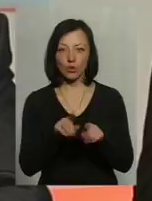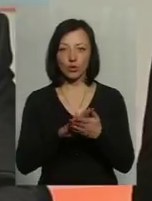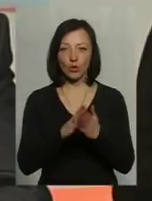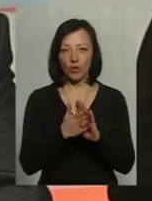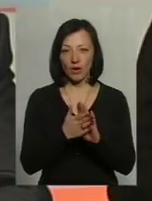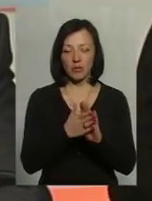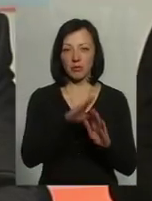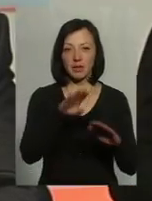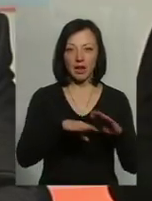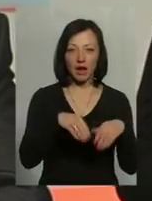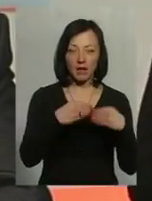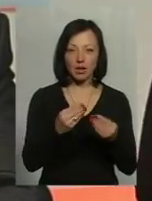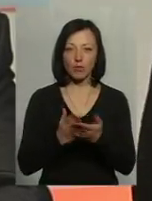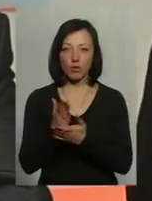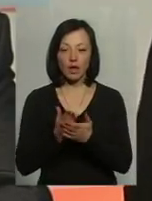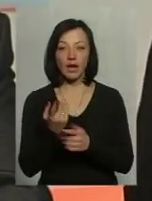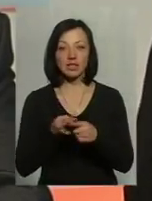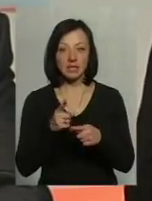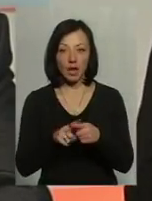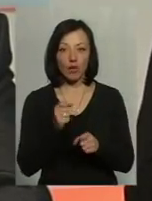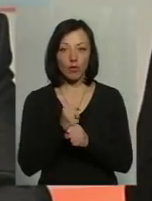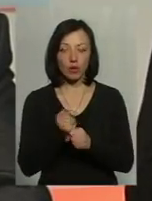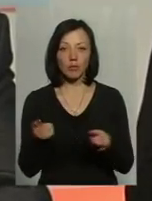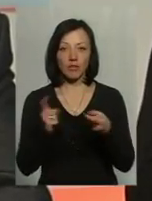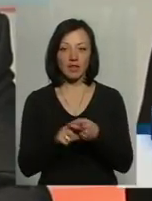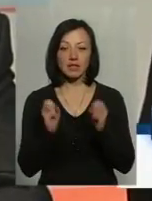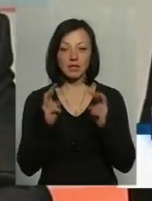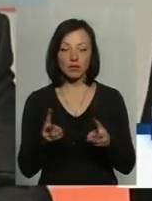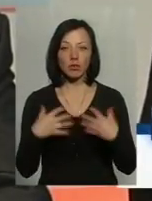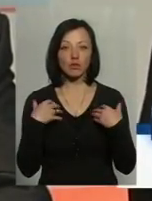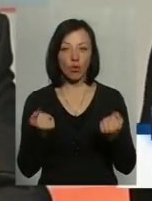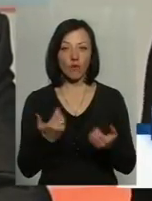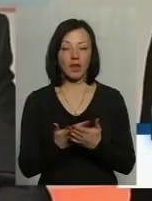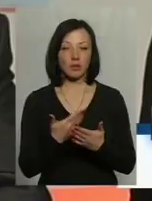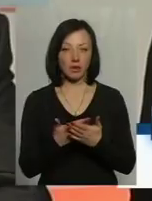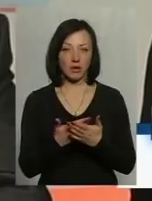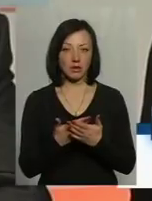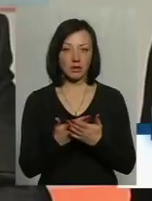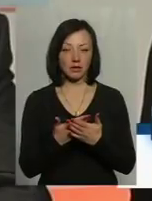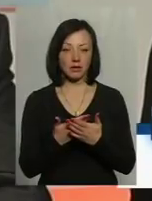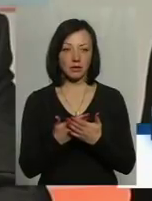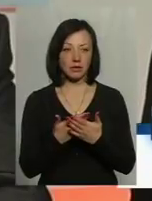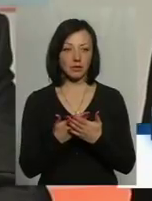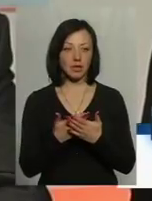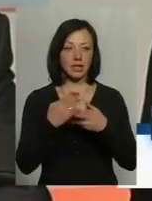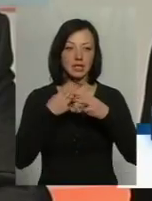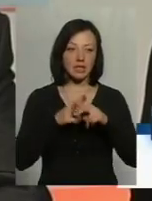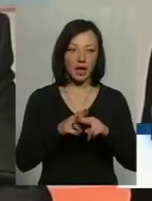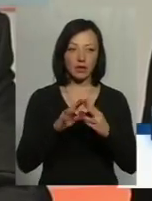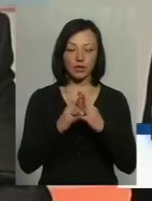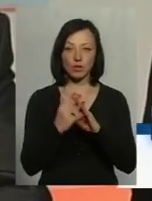підряду, чи договір надання послуг. Але якщо ця робота пов'язана з ризиком для здоров'я, наприклад, з технікою